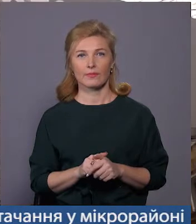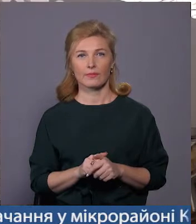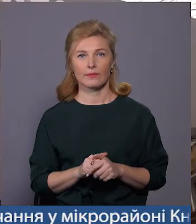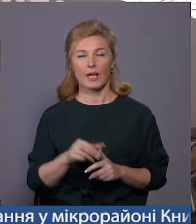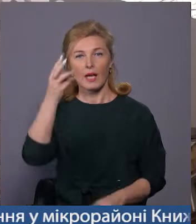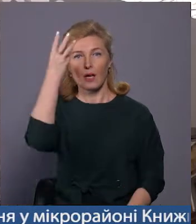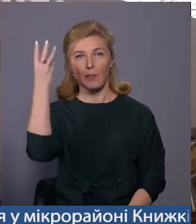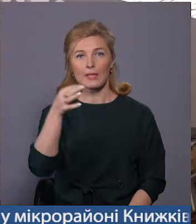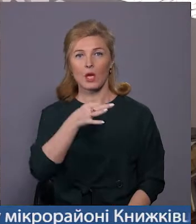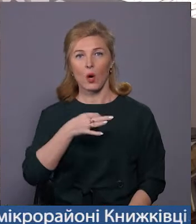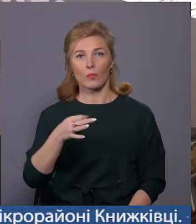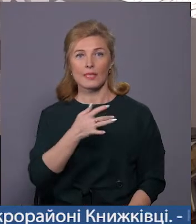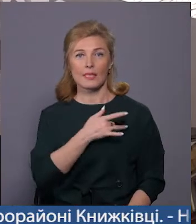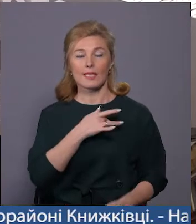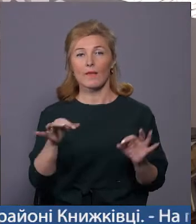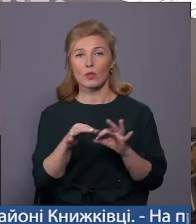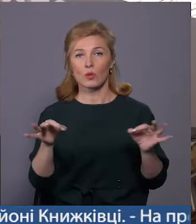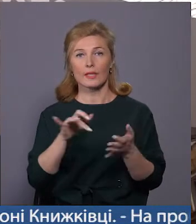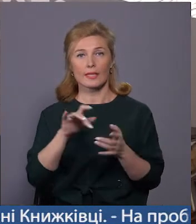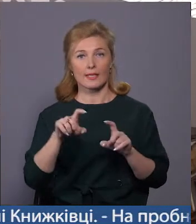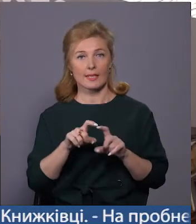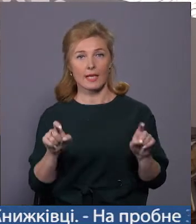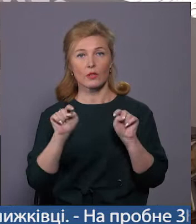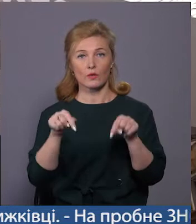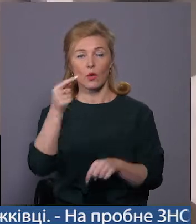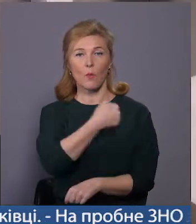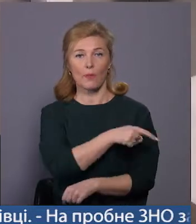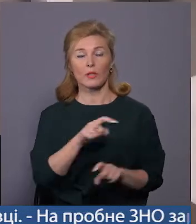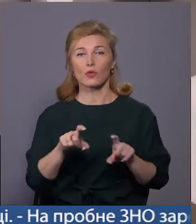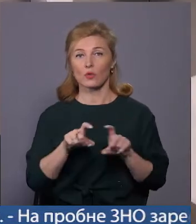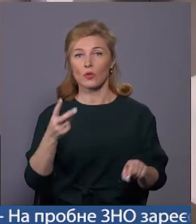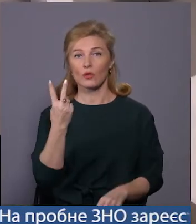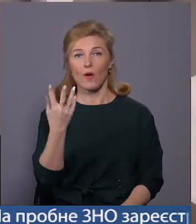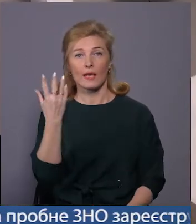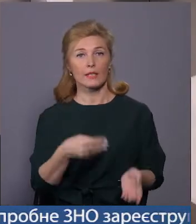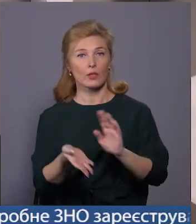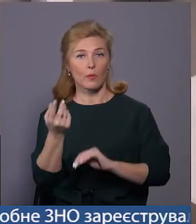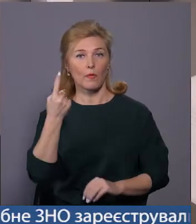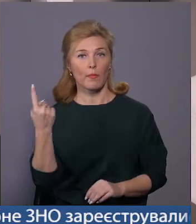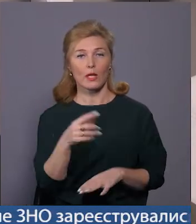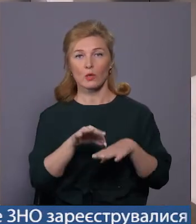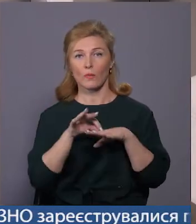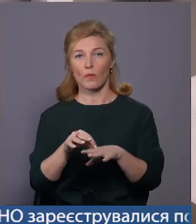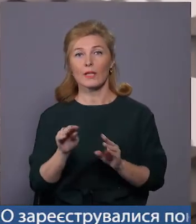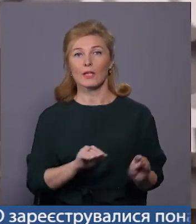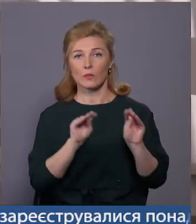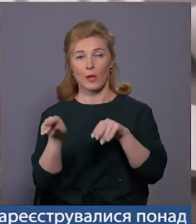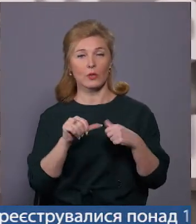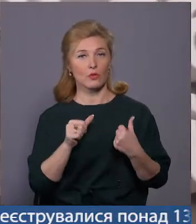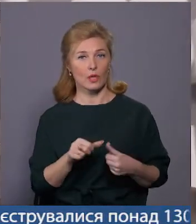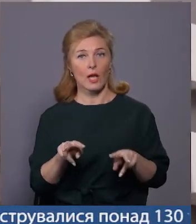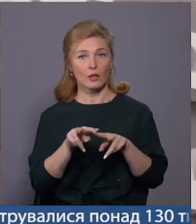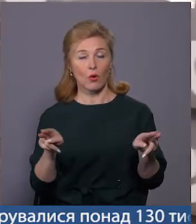Хмельницький обласний серцево-судинний центр саме в цьому медичному закладі два дні тому вперше провели трансплантацію серця.